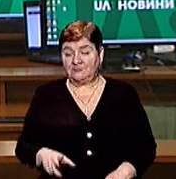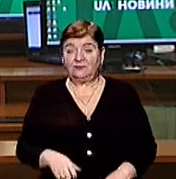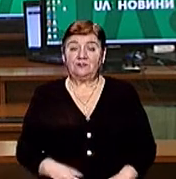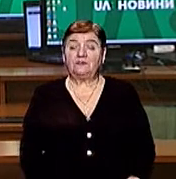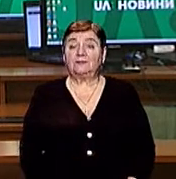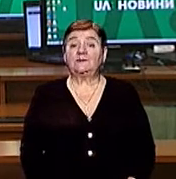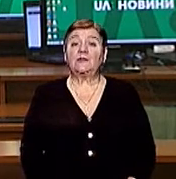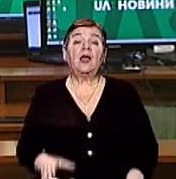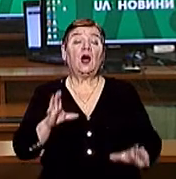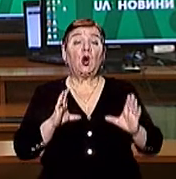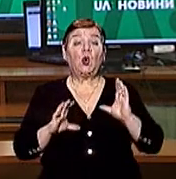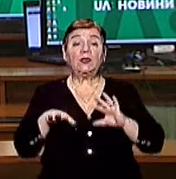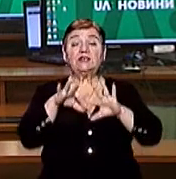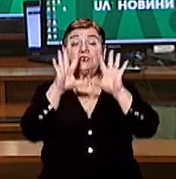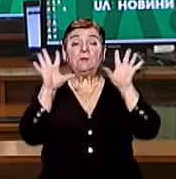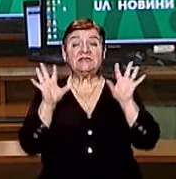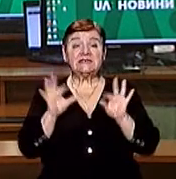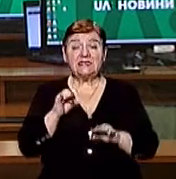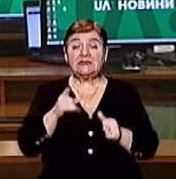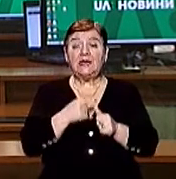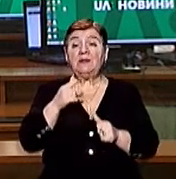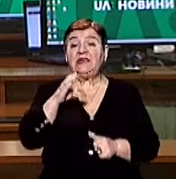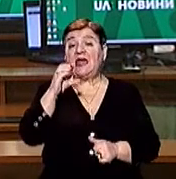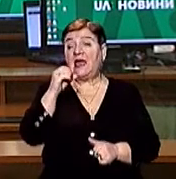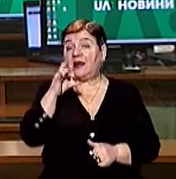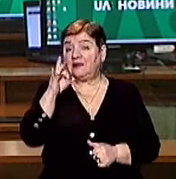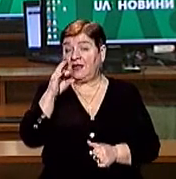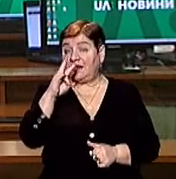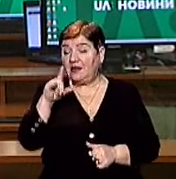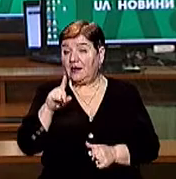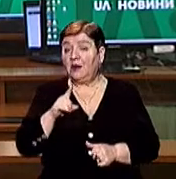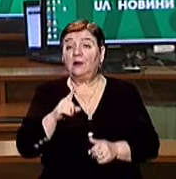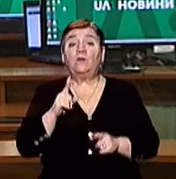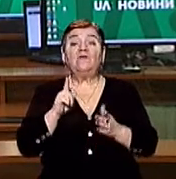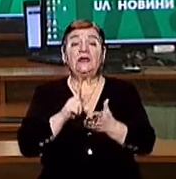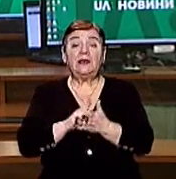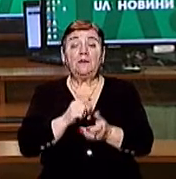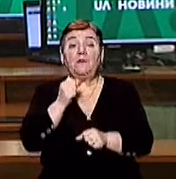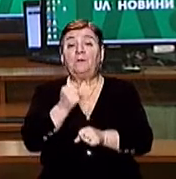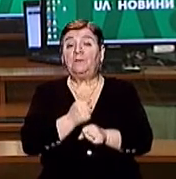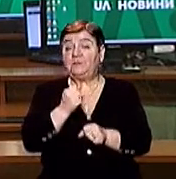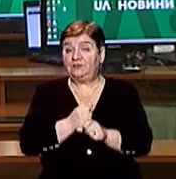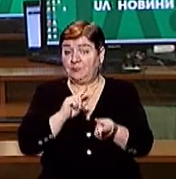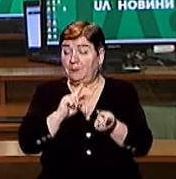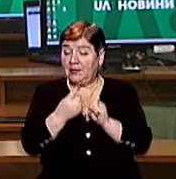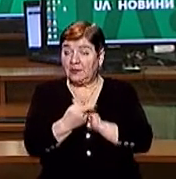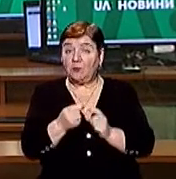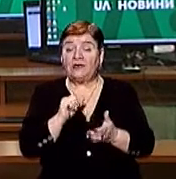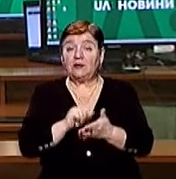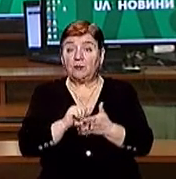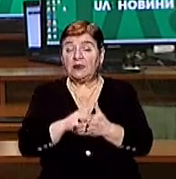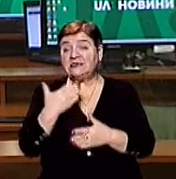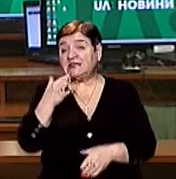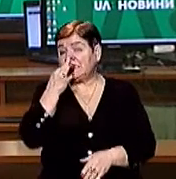Коледж мистецтв імені Адальберта Ерделю в Ужгороді Має переробити ліцензію на право освітньої роботи Про це